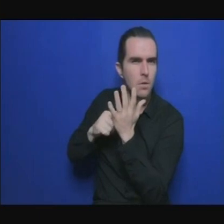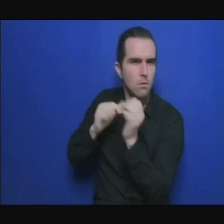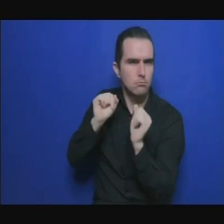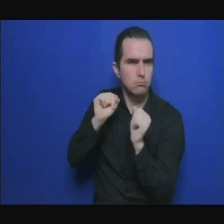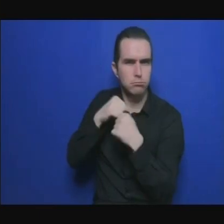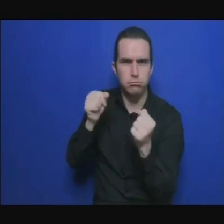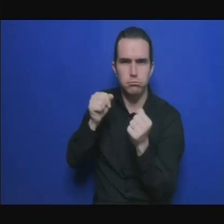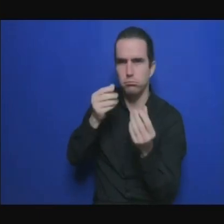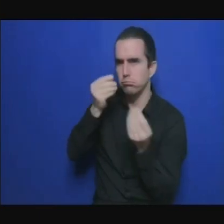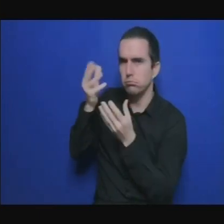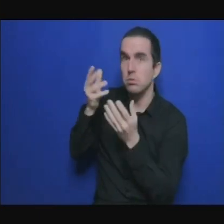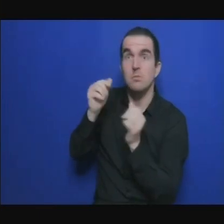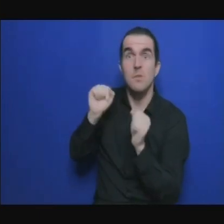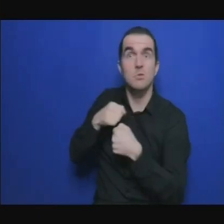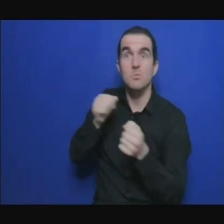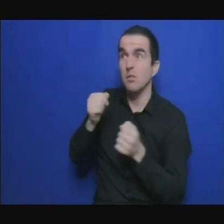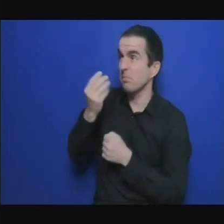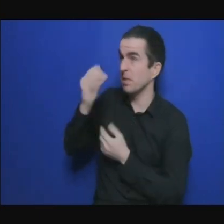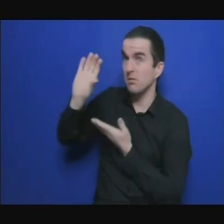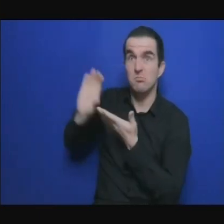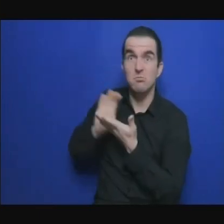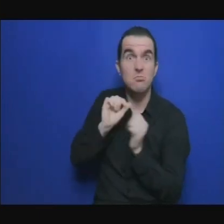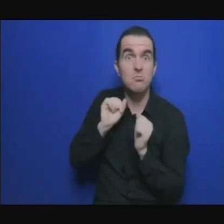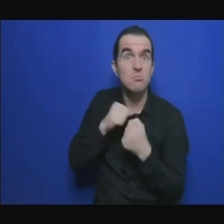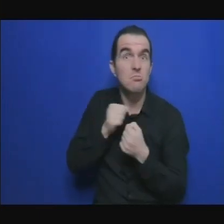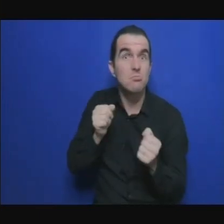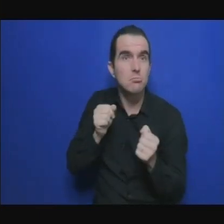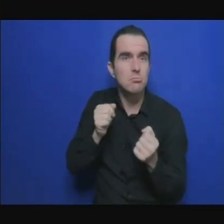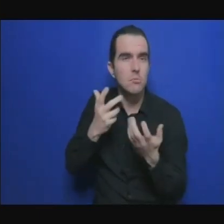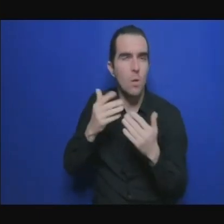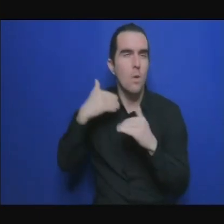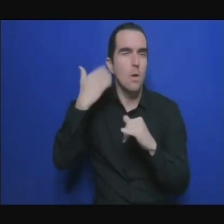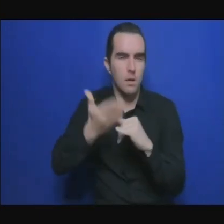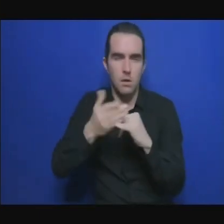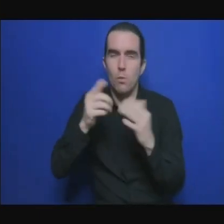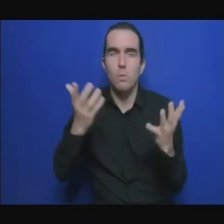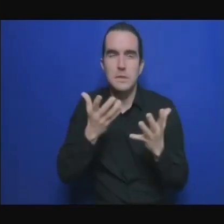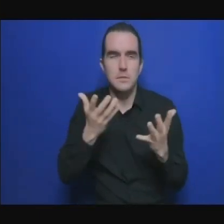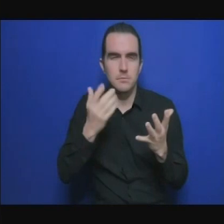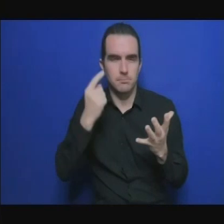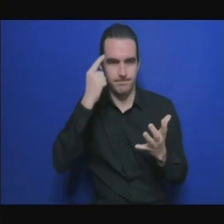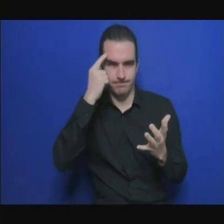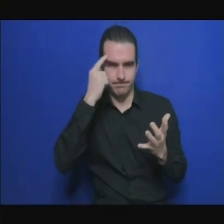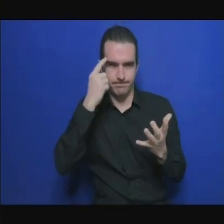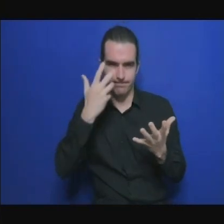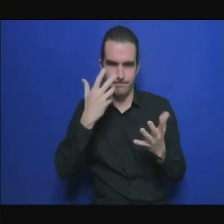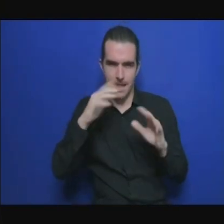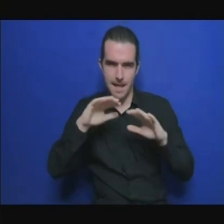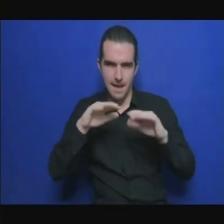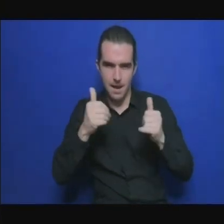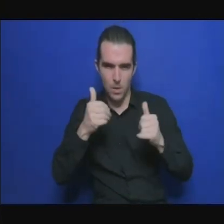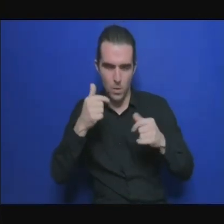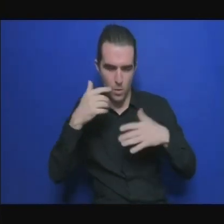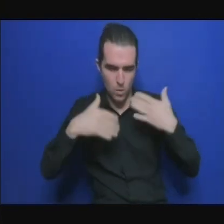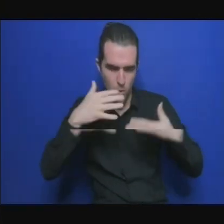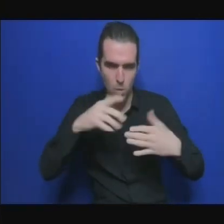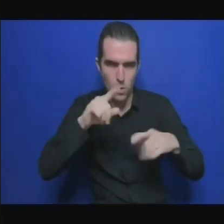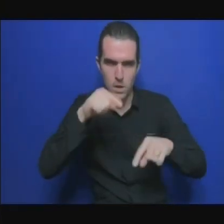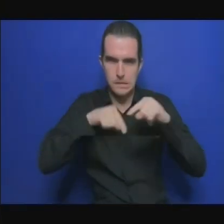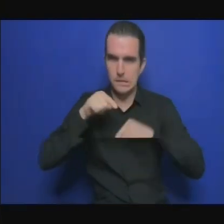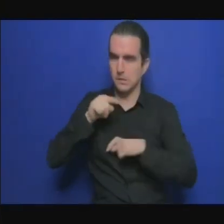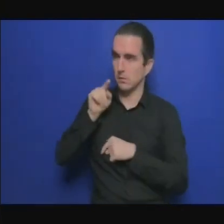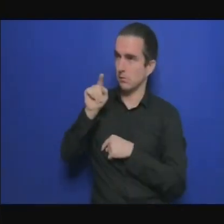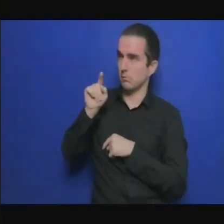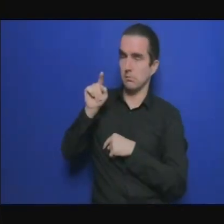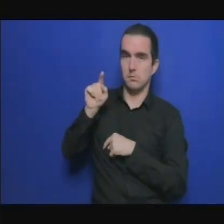récemment on a eu l'exemple d'une banque je ne veux pas vous donner le nom de cette banque mais en Afrique du Sud une